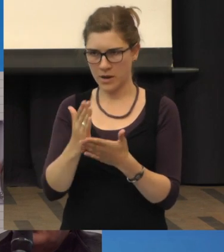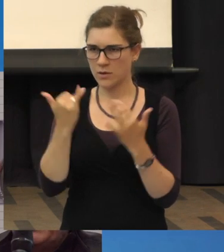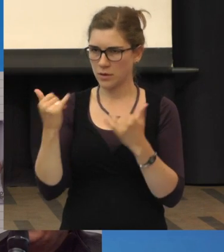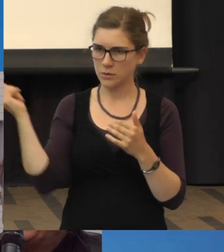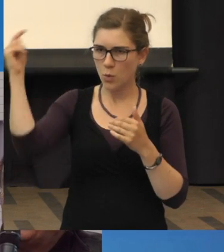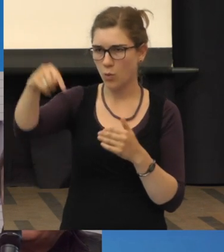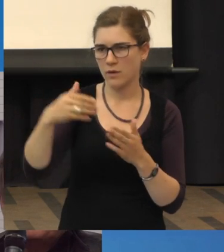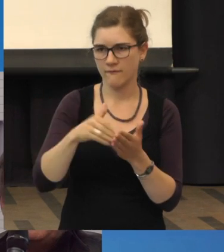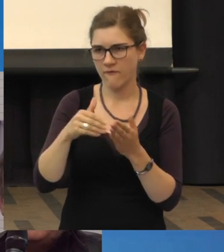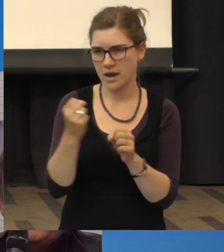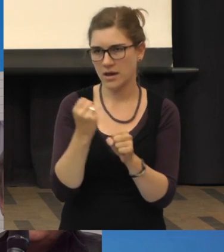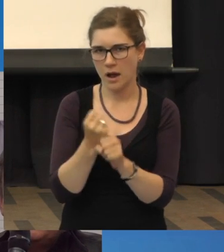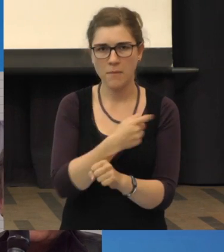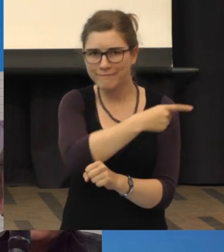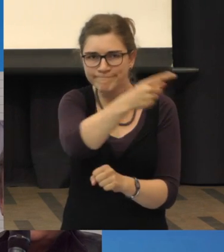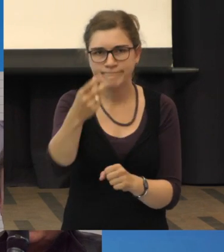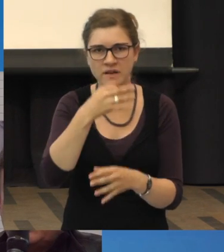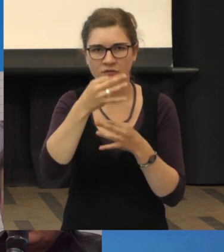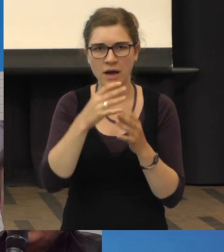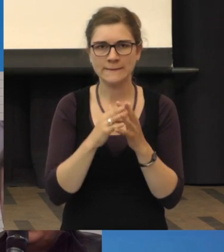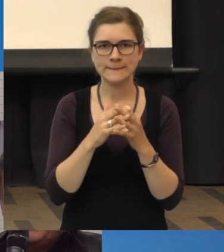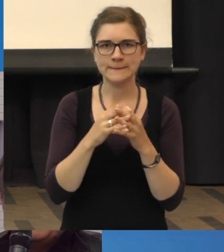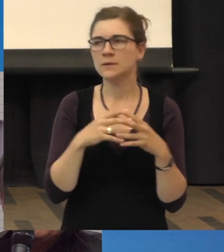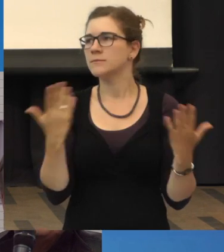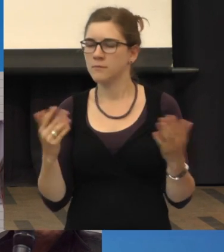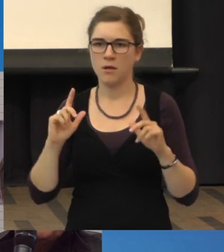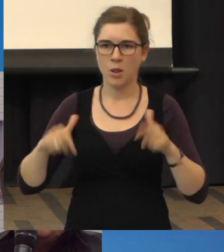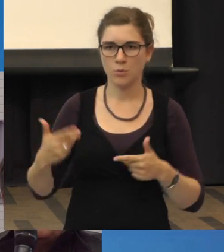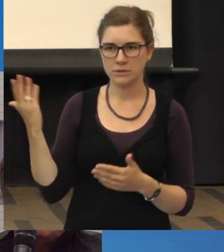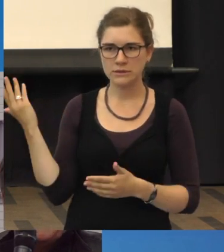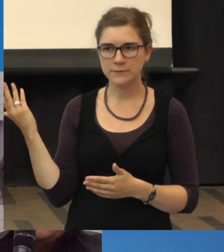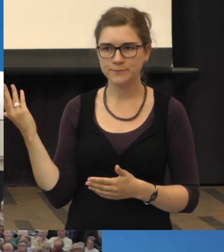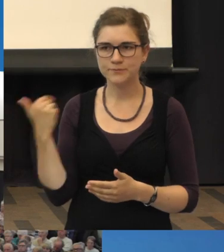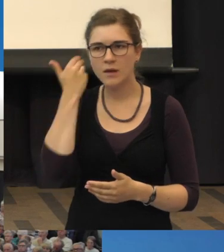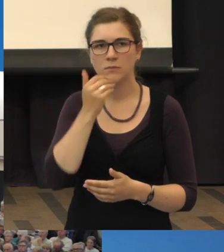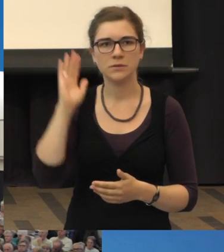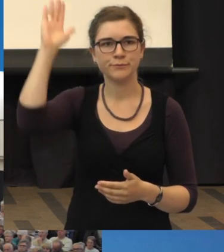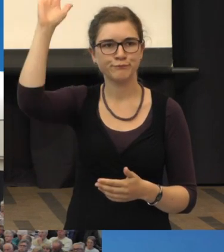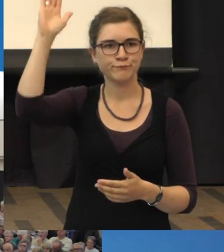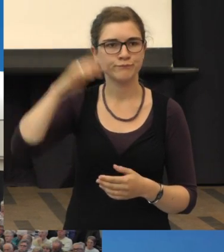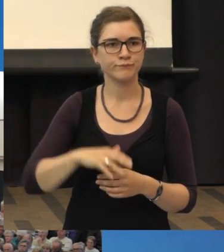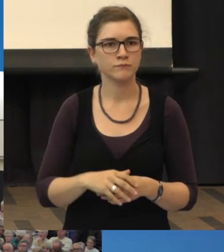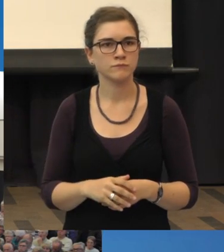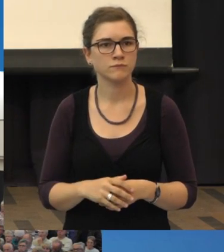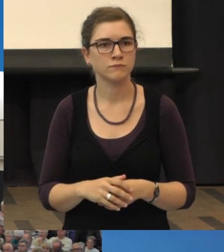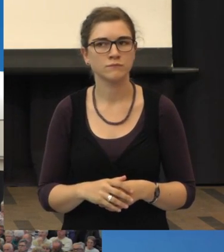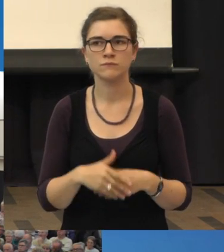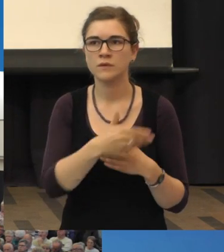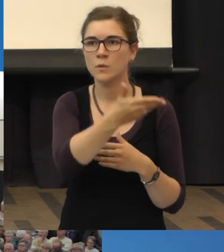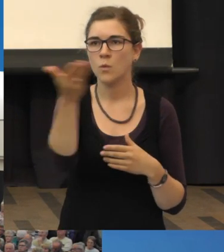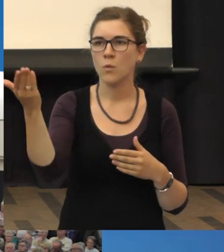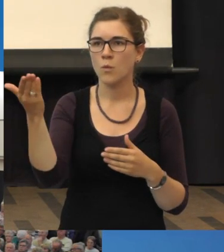runterkommen, damit Sie Ihre Fragen stellen können. Ich bitte um Handzeichen, dass ich mich so durch die